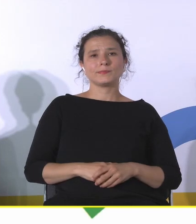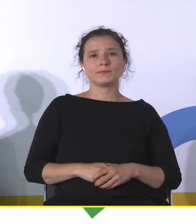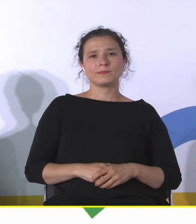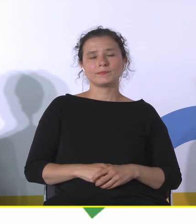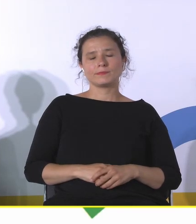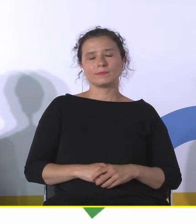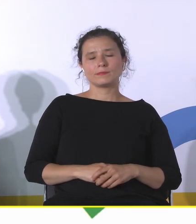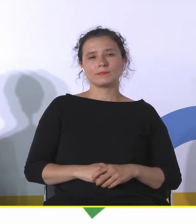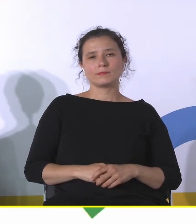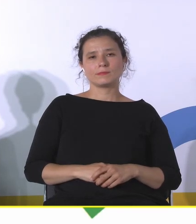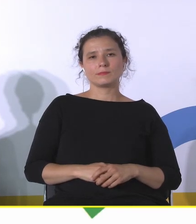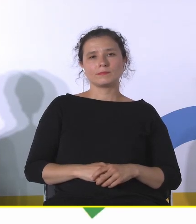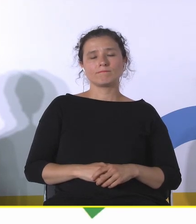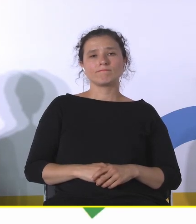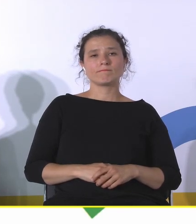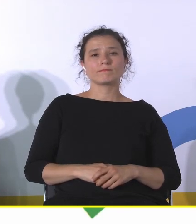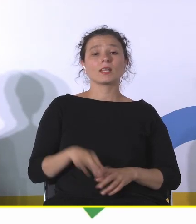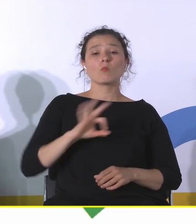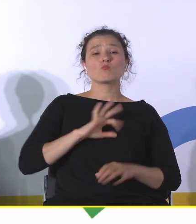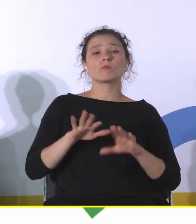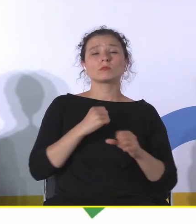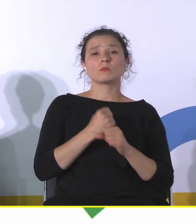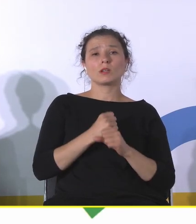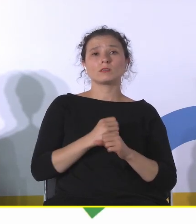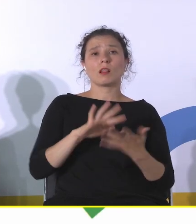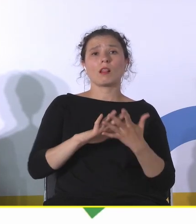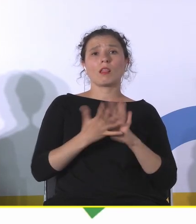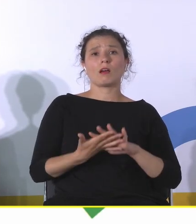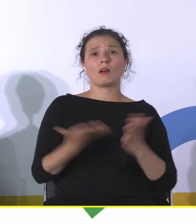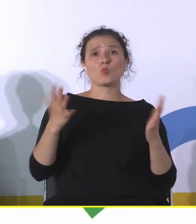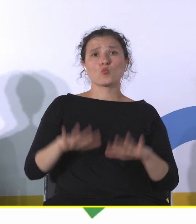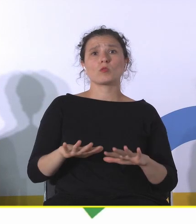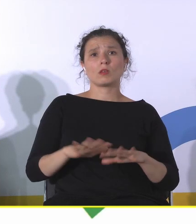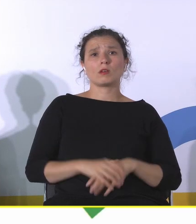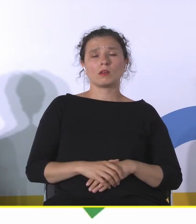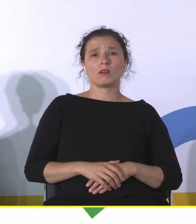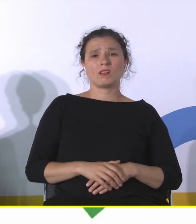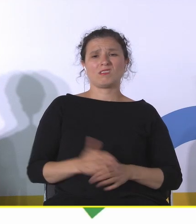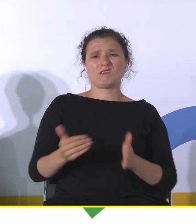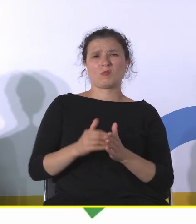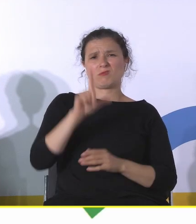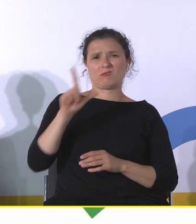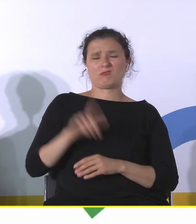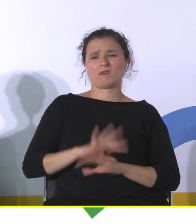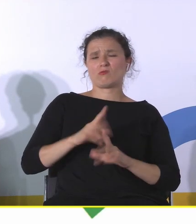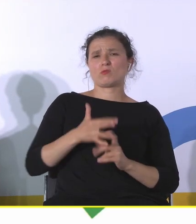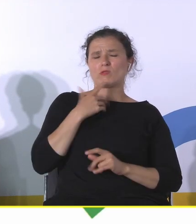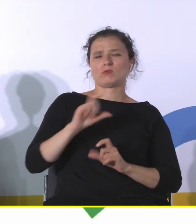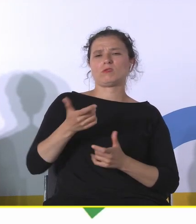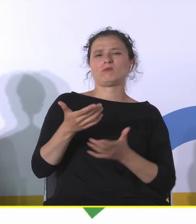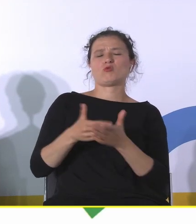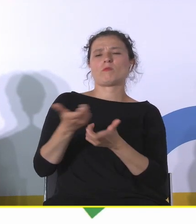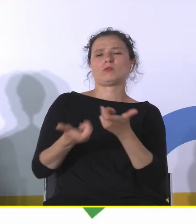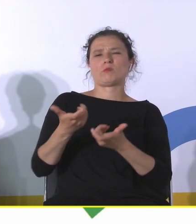Kiedy moje miejsce pracy staje się ruiną, staje się niepotrzebnym zakładem i wszyscy mówią, że coś trzeba z tym zrobić, bo on szpeci w